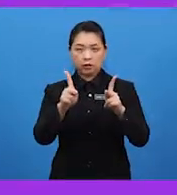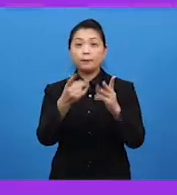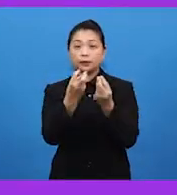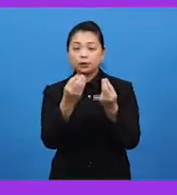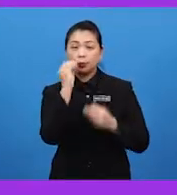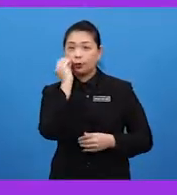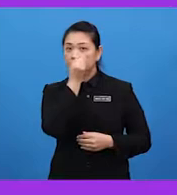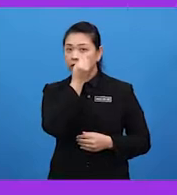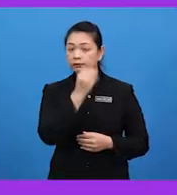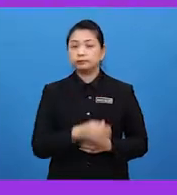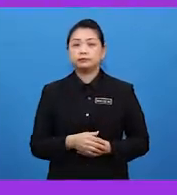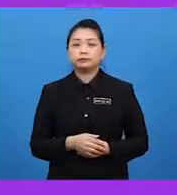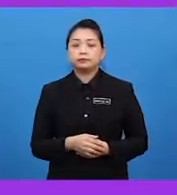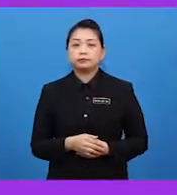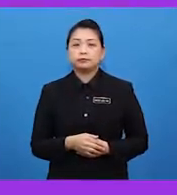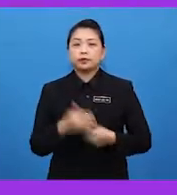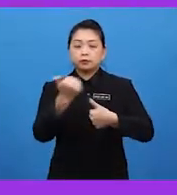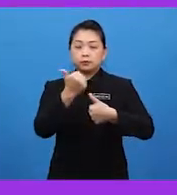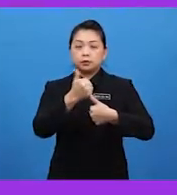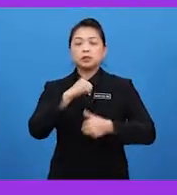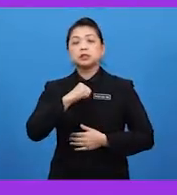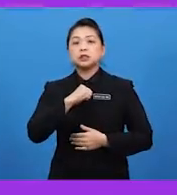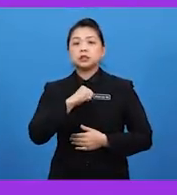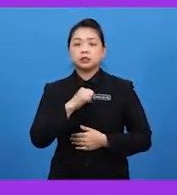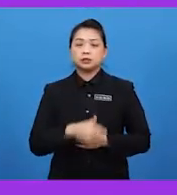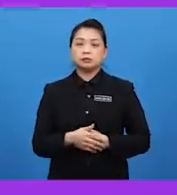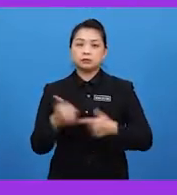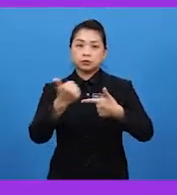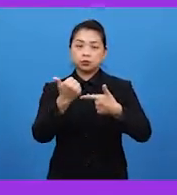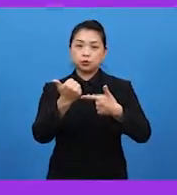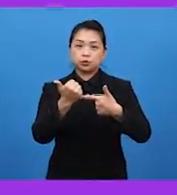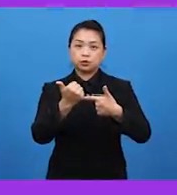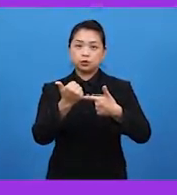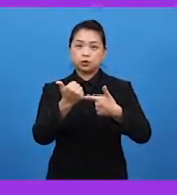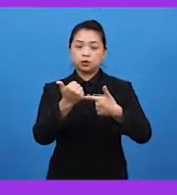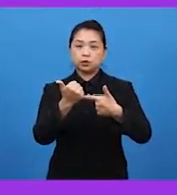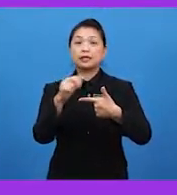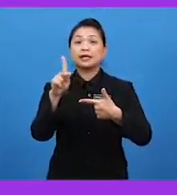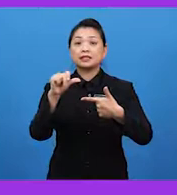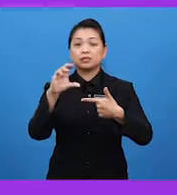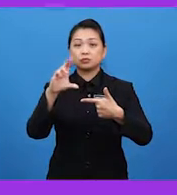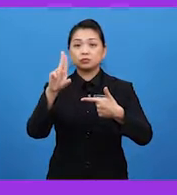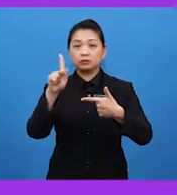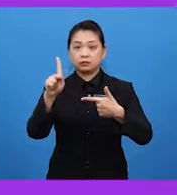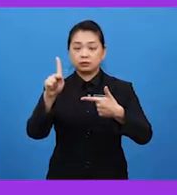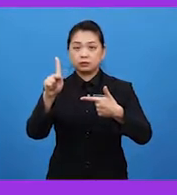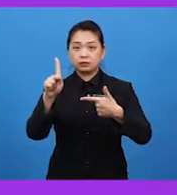Pertama, pendubungan sendiri. Kedua, pendubungan kacung.